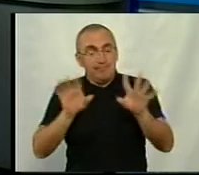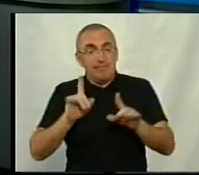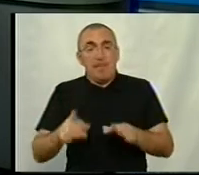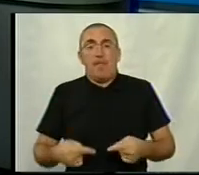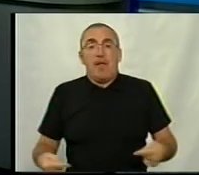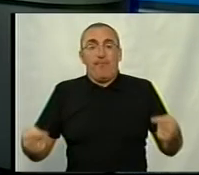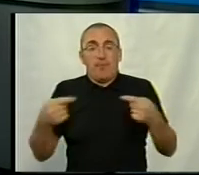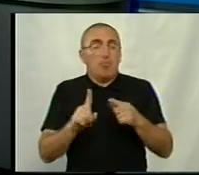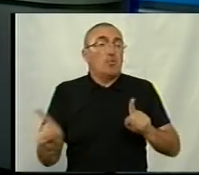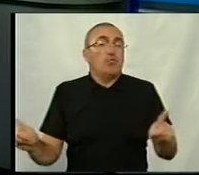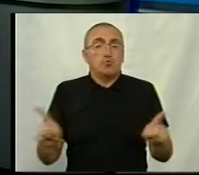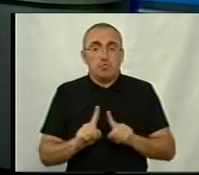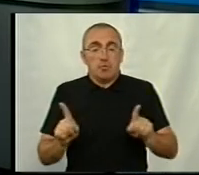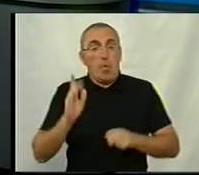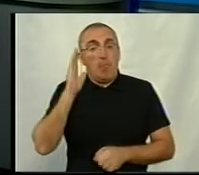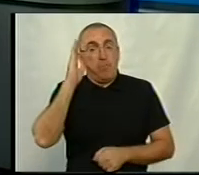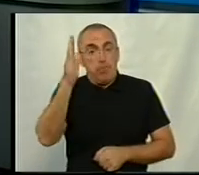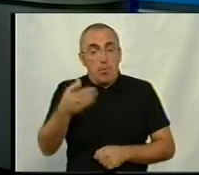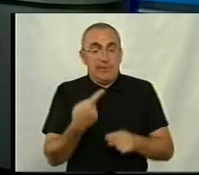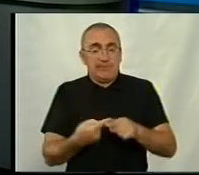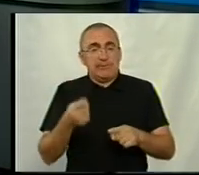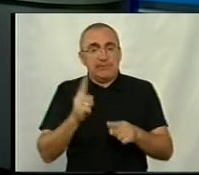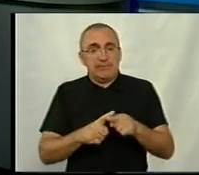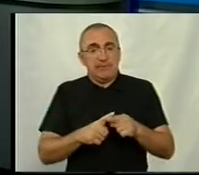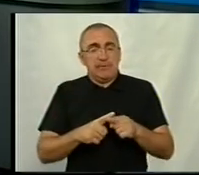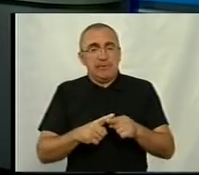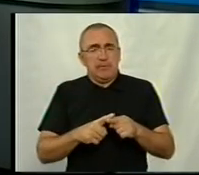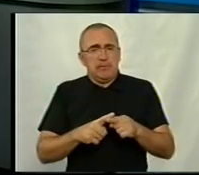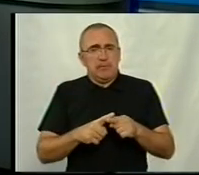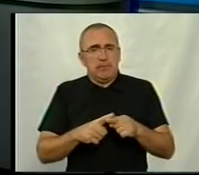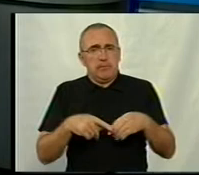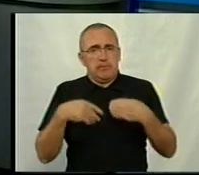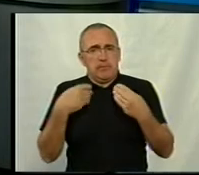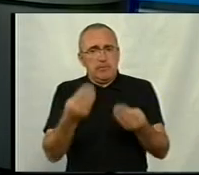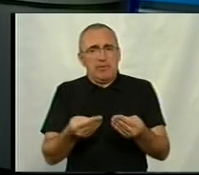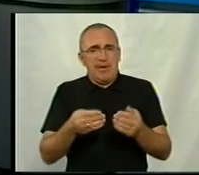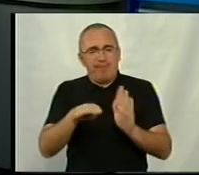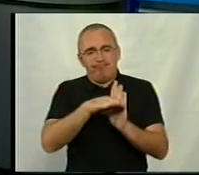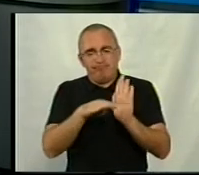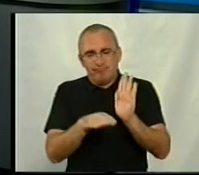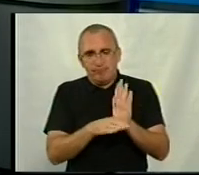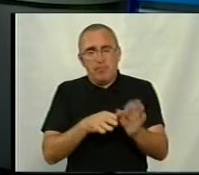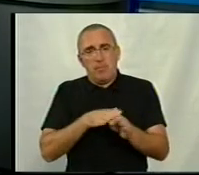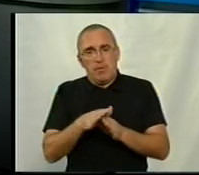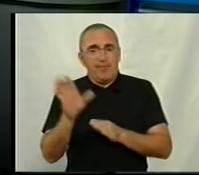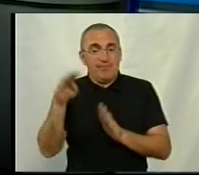відповідно, якщо будуть на це дані певні вимоги, і дотримуючись цих вимог, ці заходи